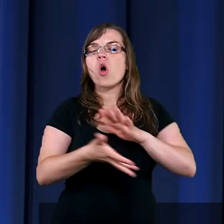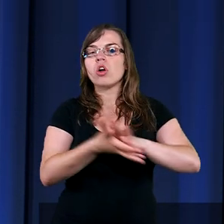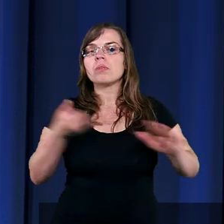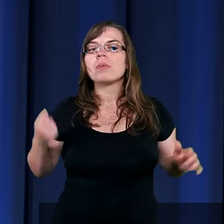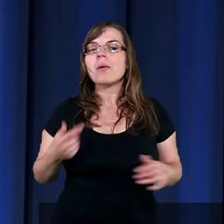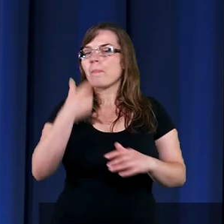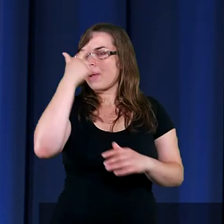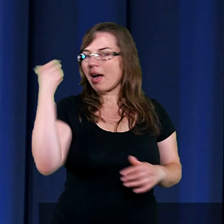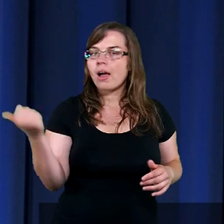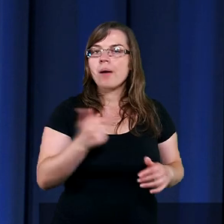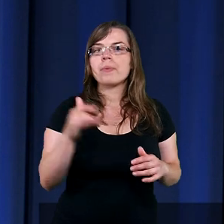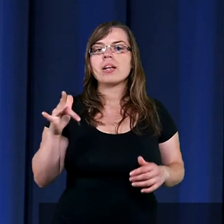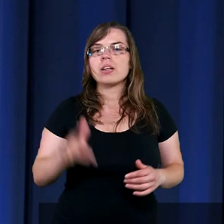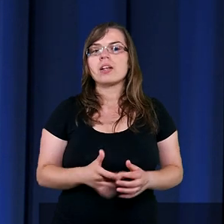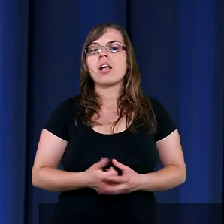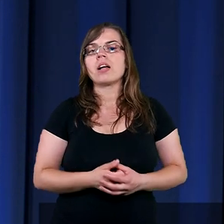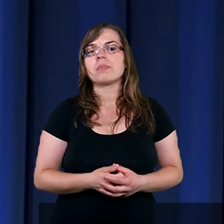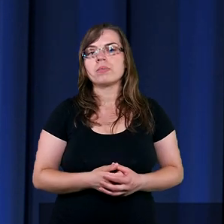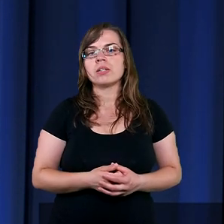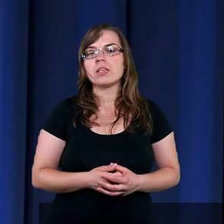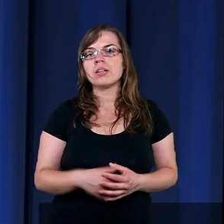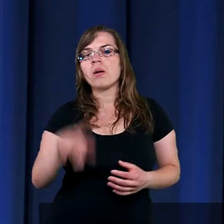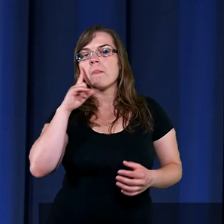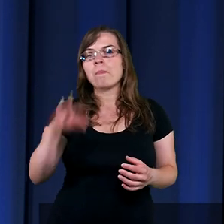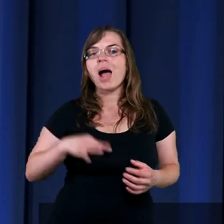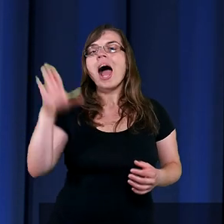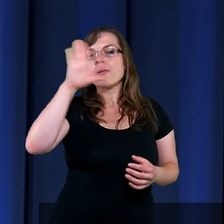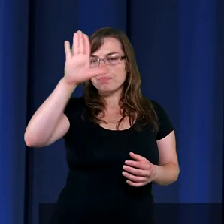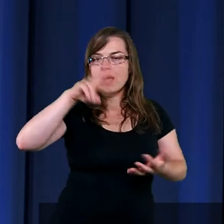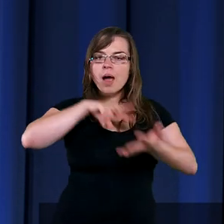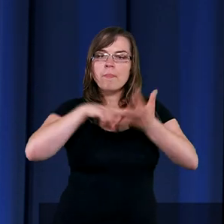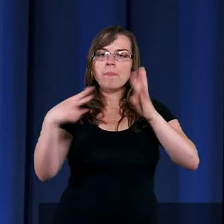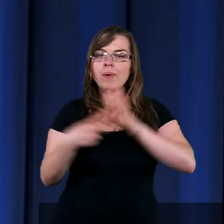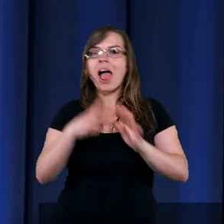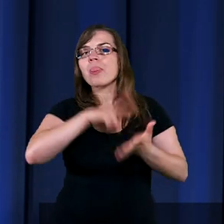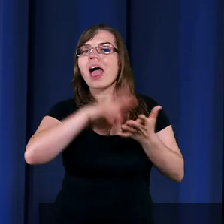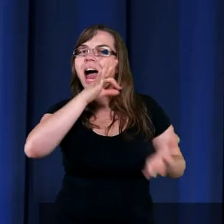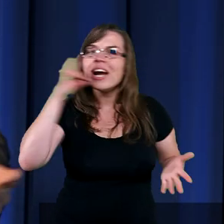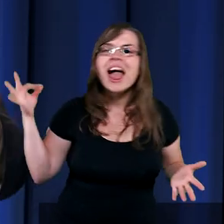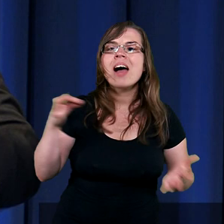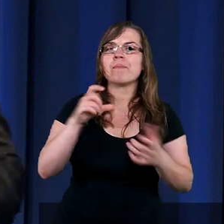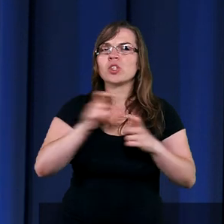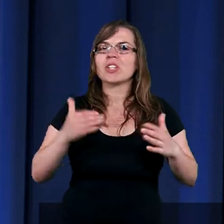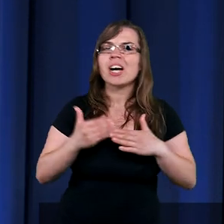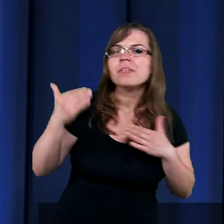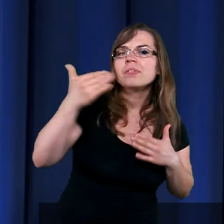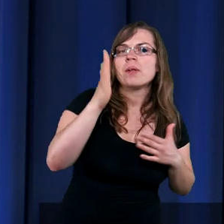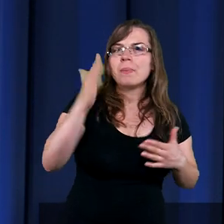Pamiętajmy. Dlatego, że Pan Bóg ma plan dla lepszych rzeczy. Już tu.